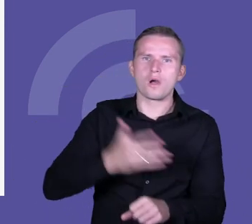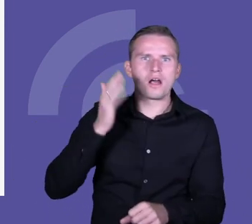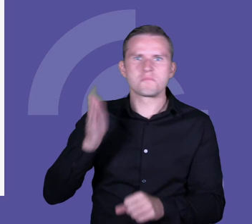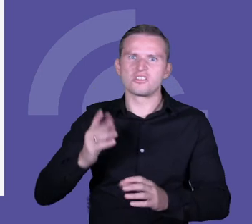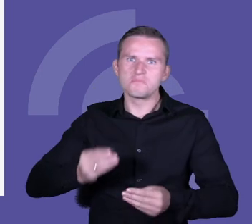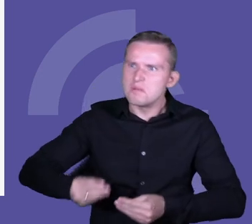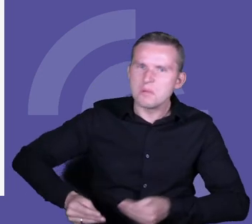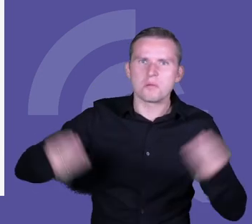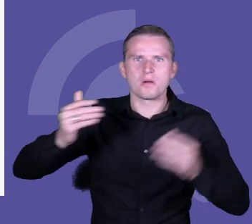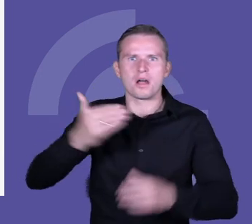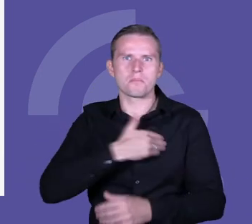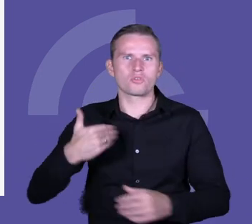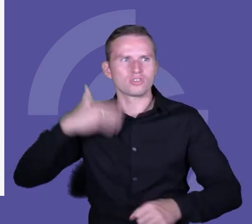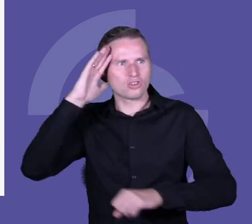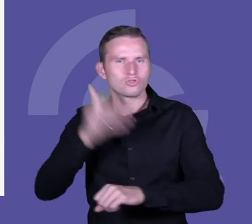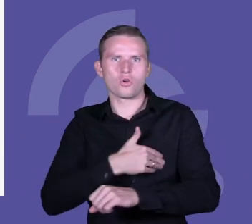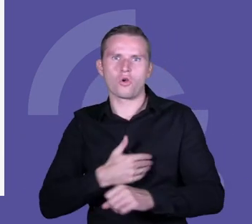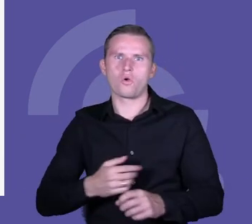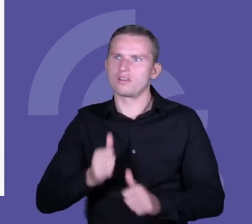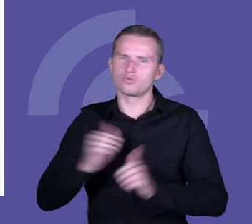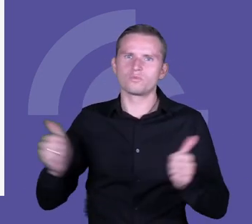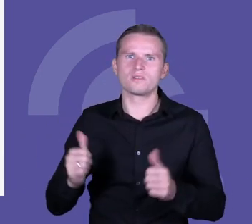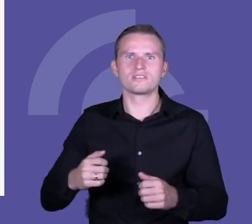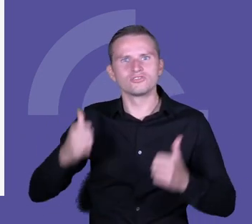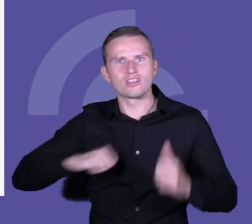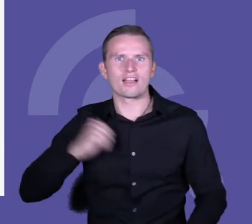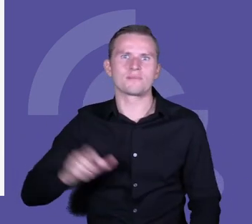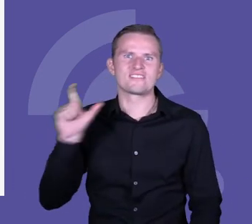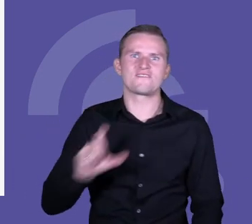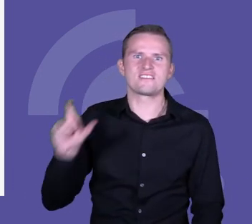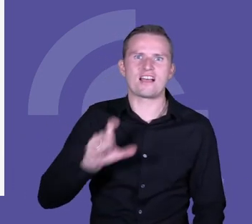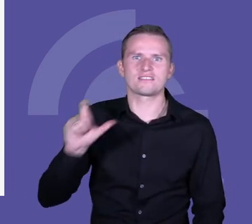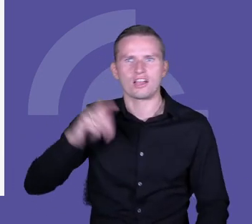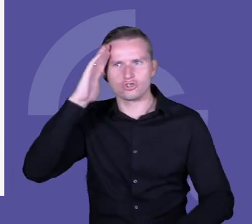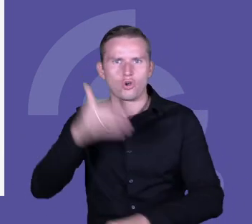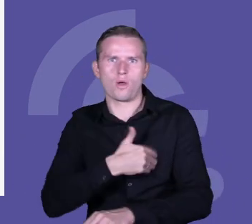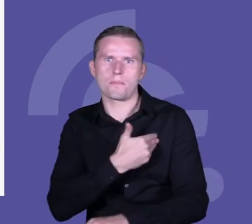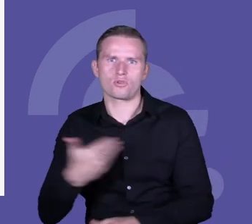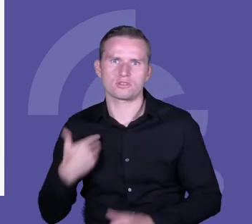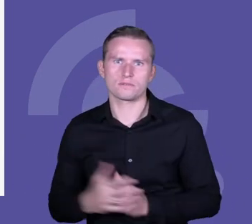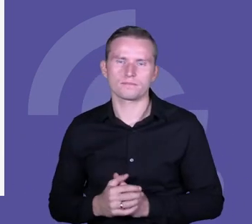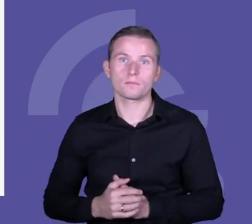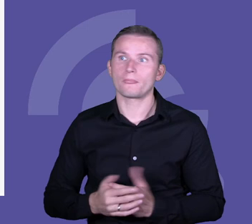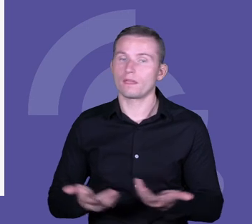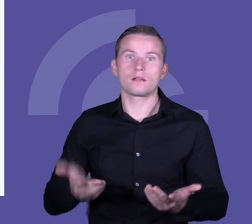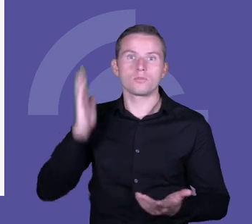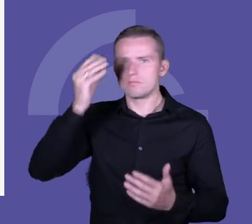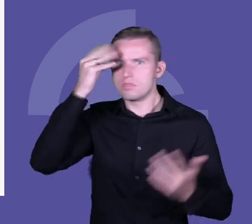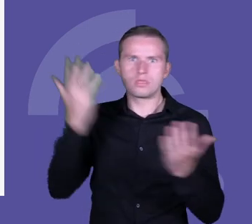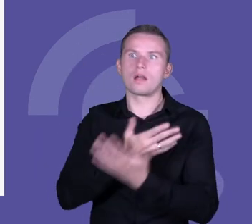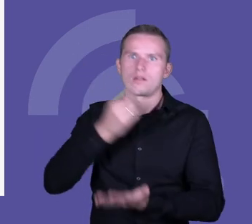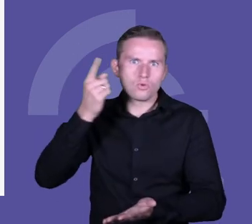szansa dla polskiej szkoły, nie możemy się doczekać cyfryzacji polskiej szkoły. To nie dość, że się nagle doczekaliśmy, to jeszcze do tego